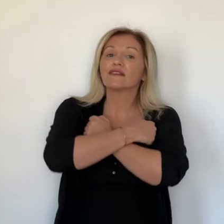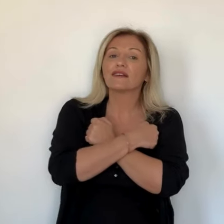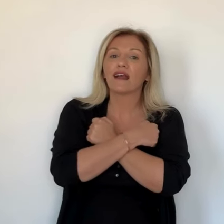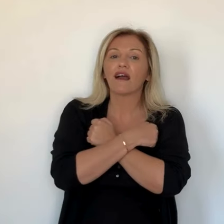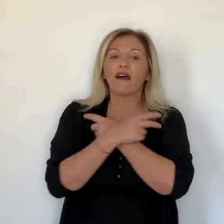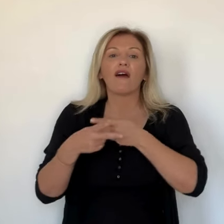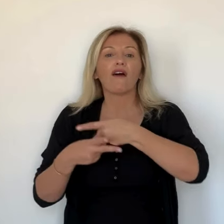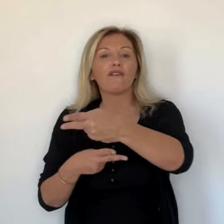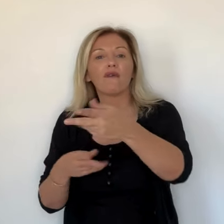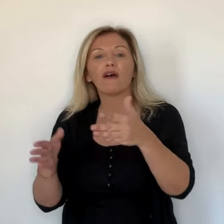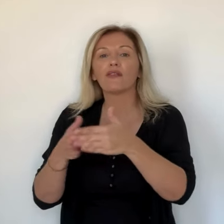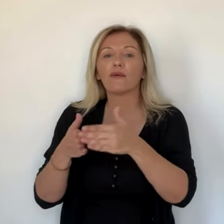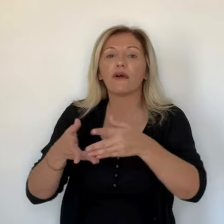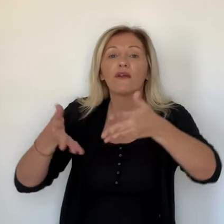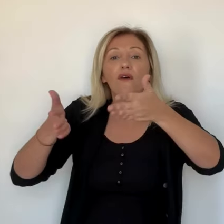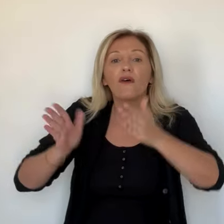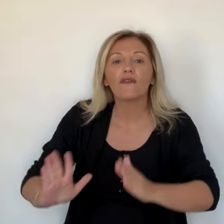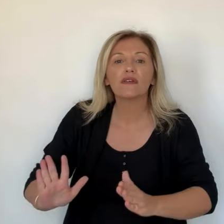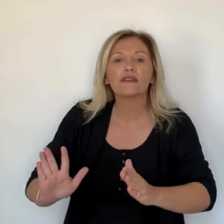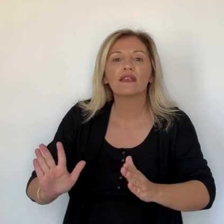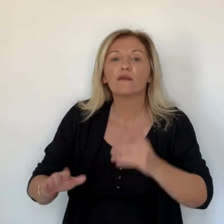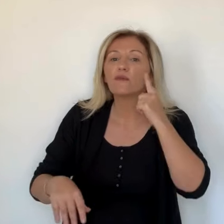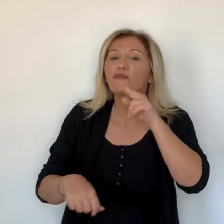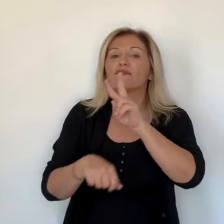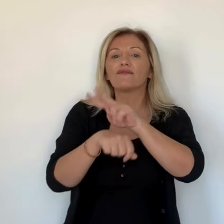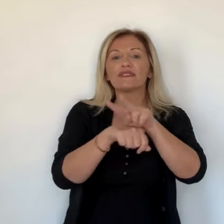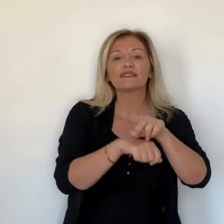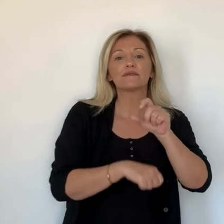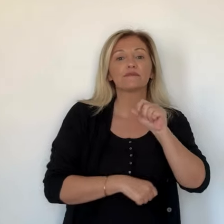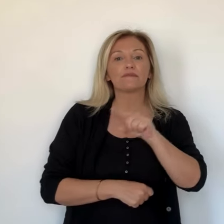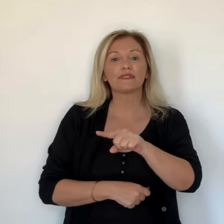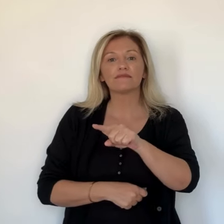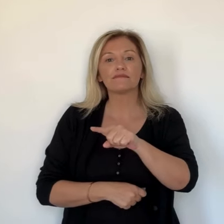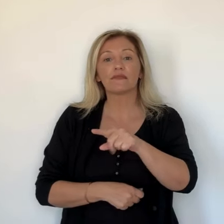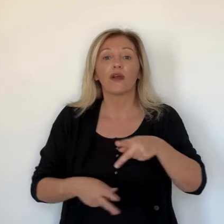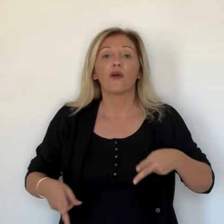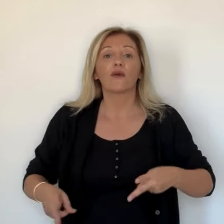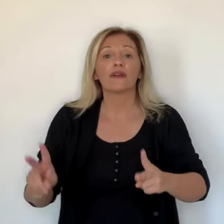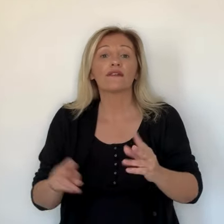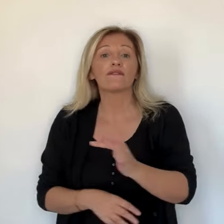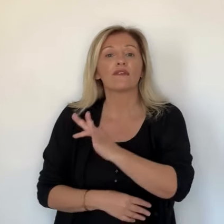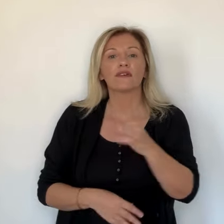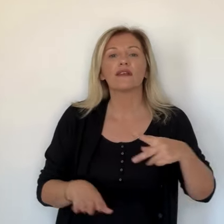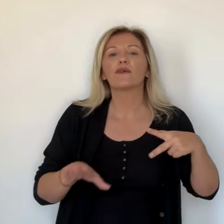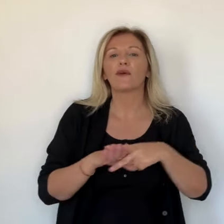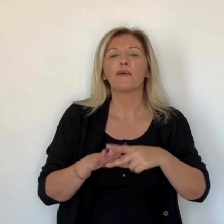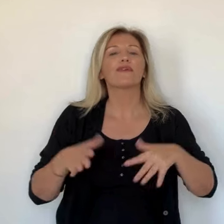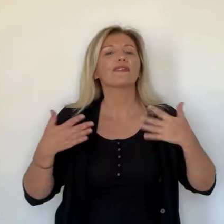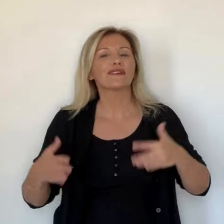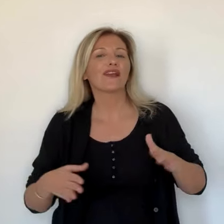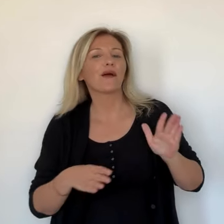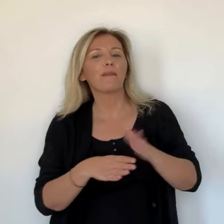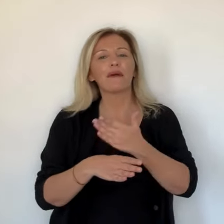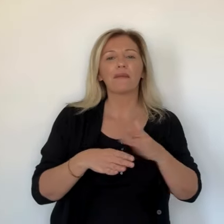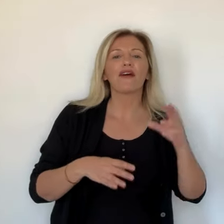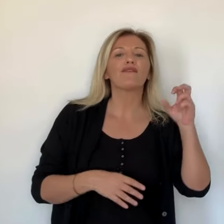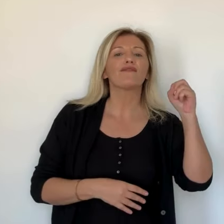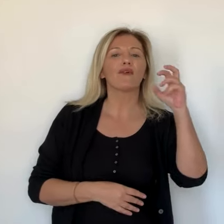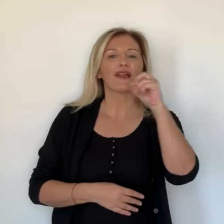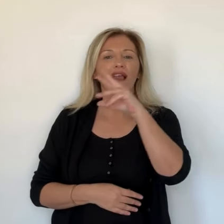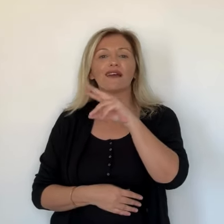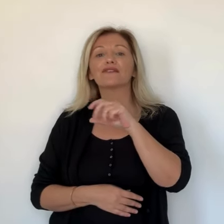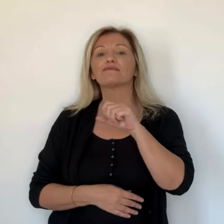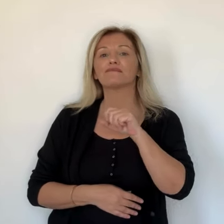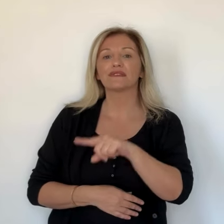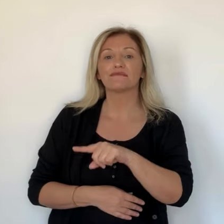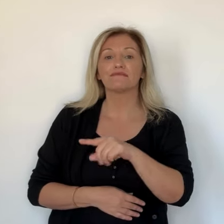officielle concernant l'avenue du Saint-Père le 15 décembre prochain à Ajaccio. D'autre part, les autorités françaises auraient commencé à organiser